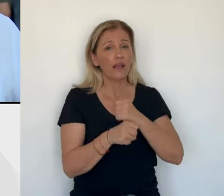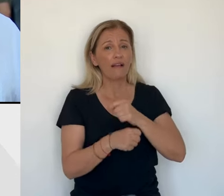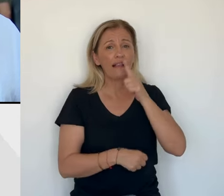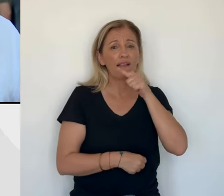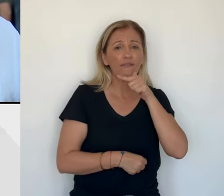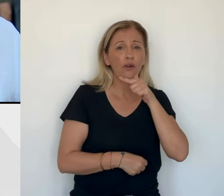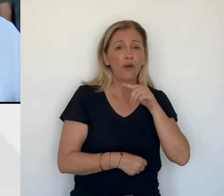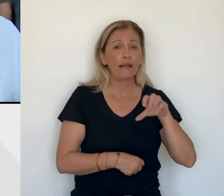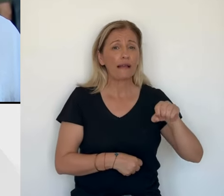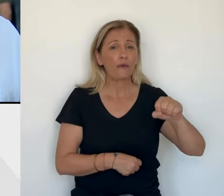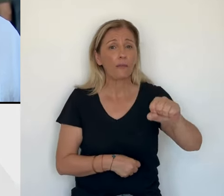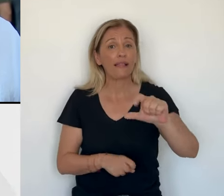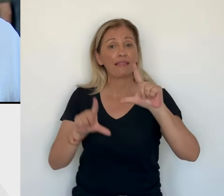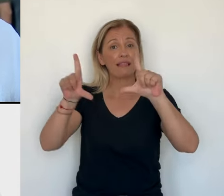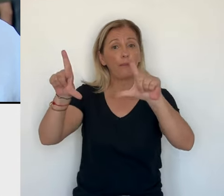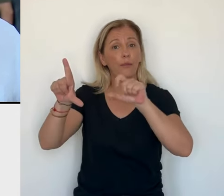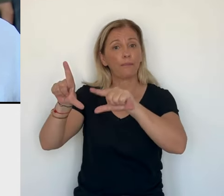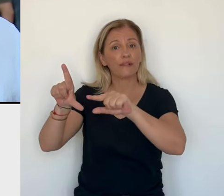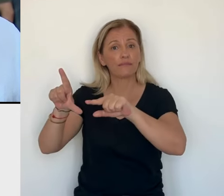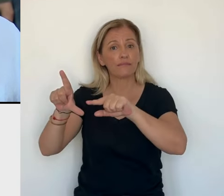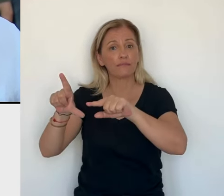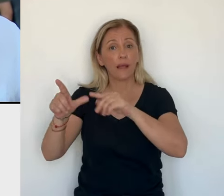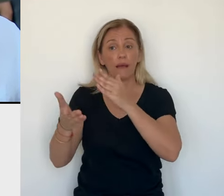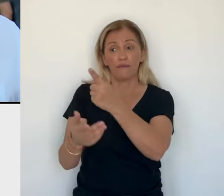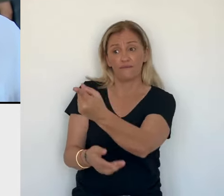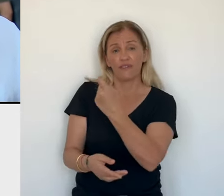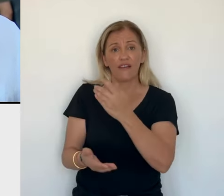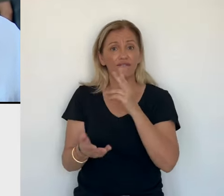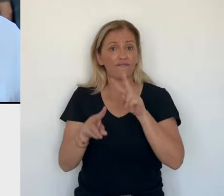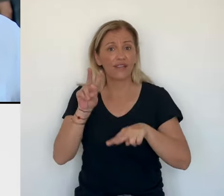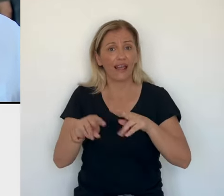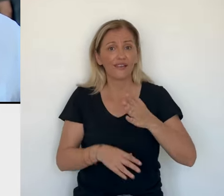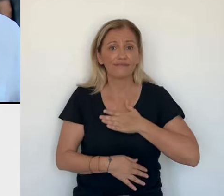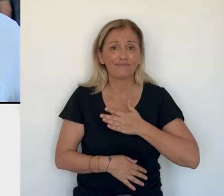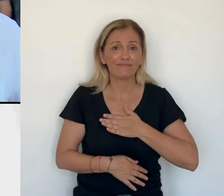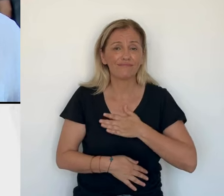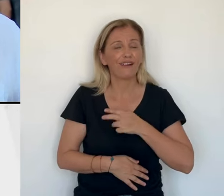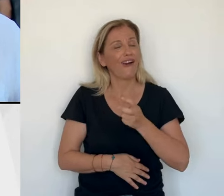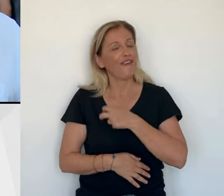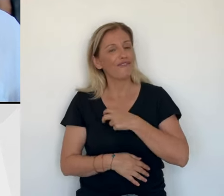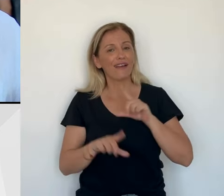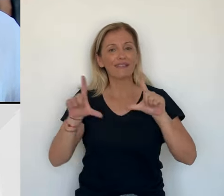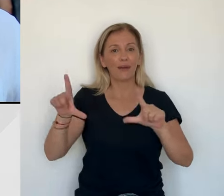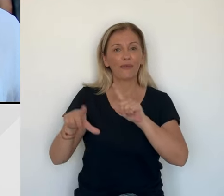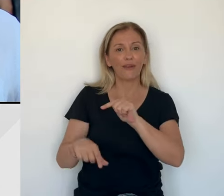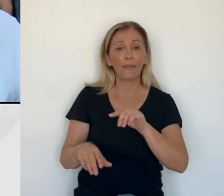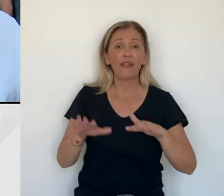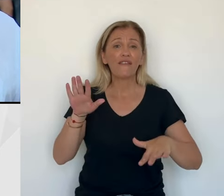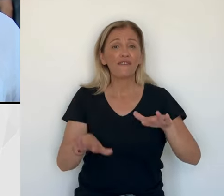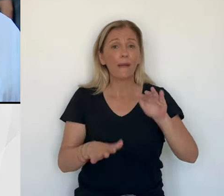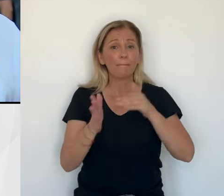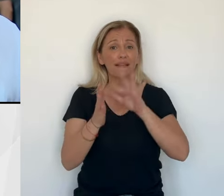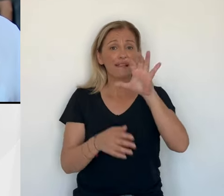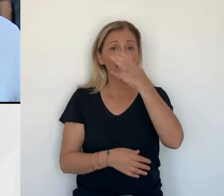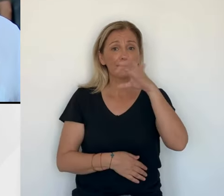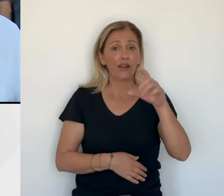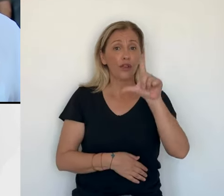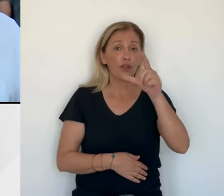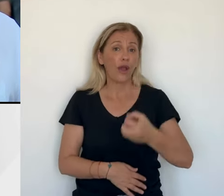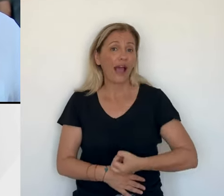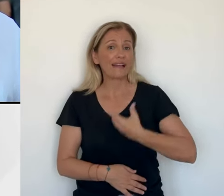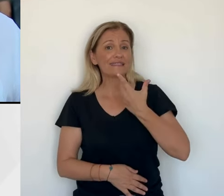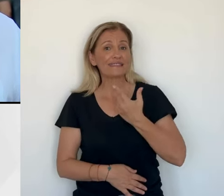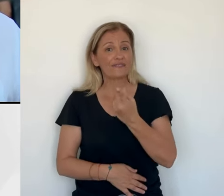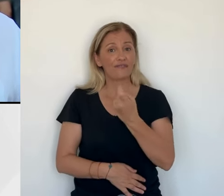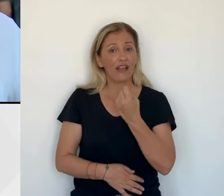un bon moment maintenant. Depuis un an, on était à l'oeuvre pour essayer de la récupérer, de faire valoir nos droits, parce qu fait partie du